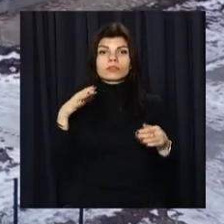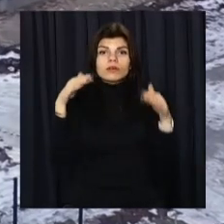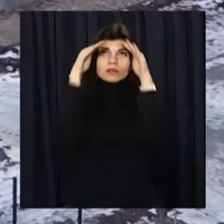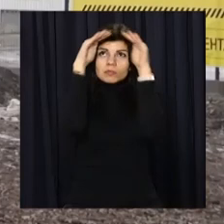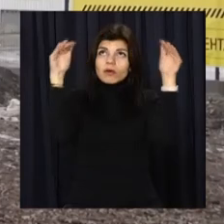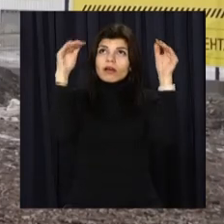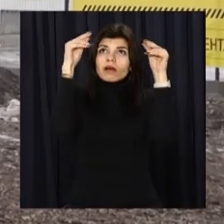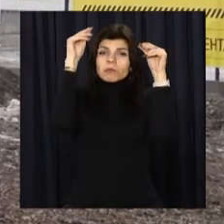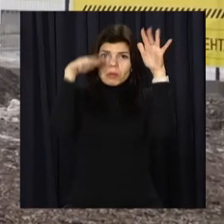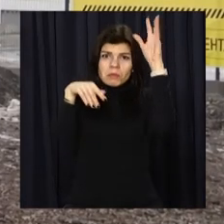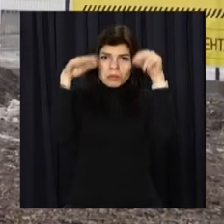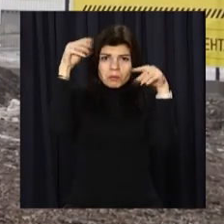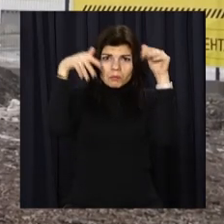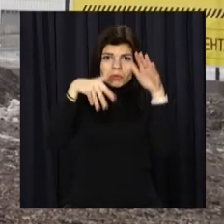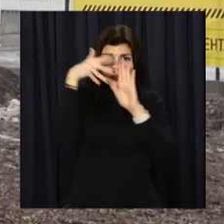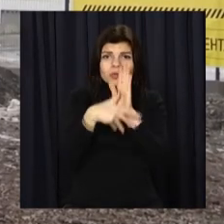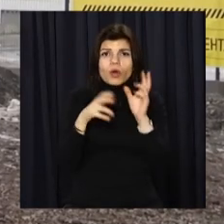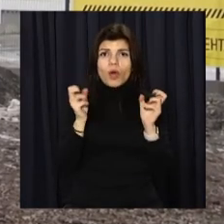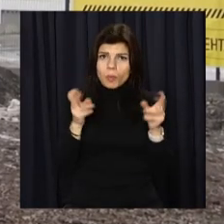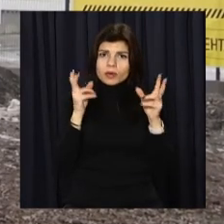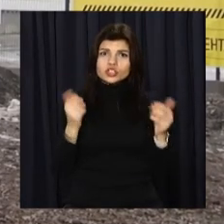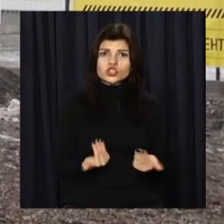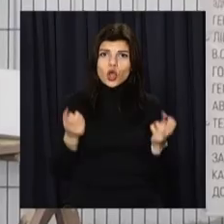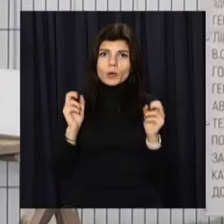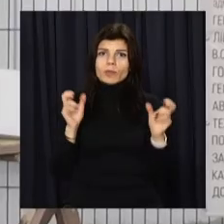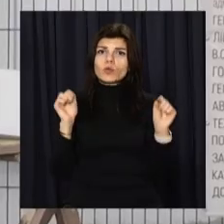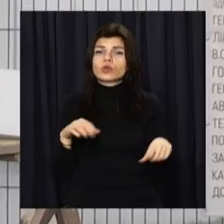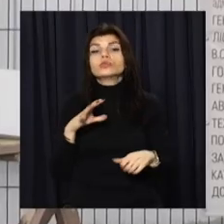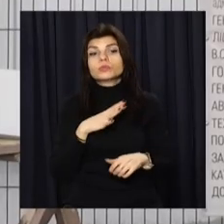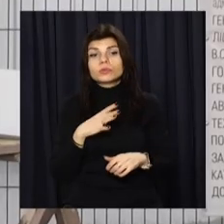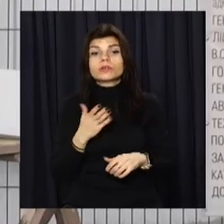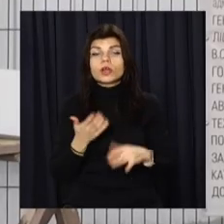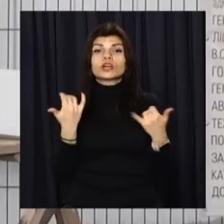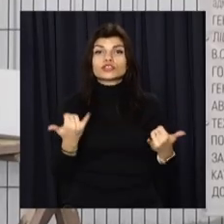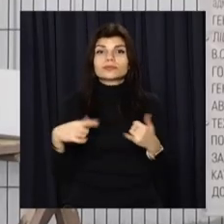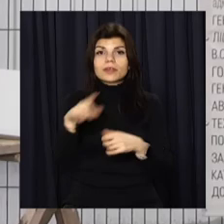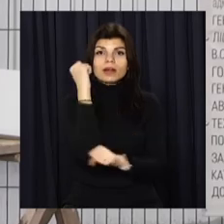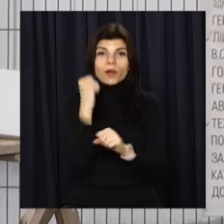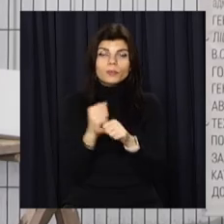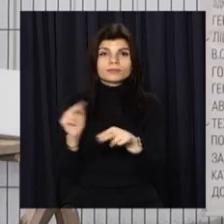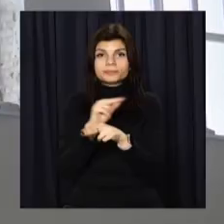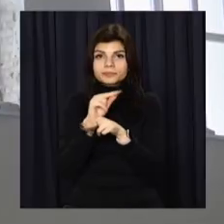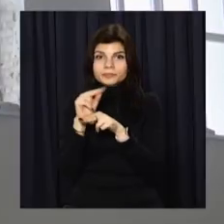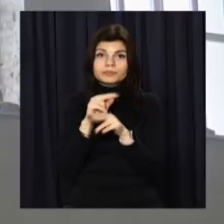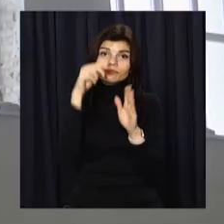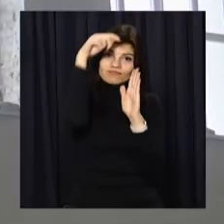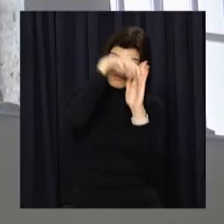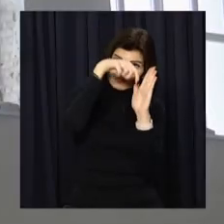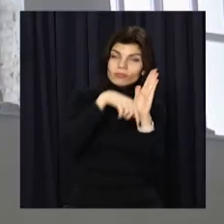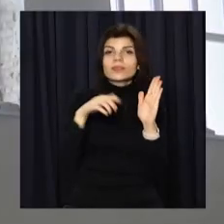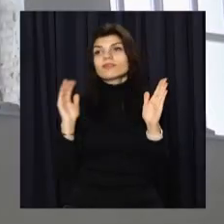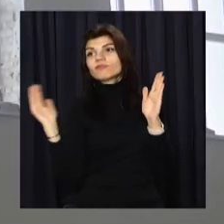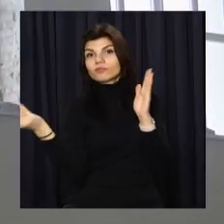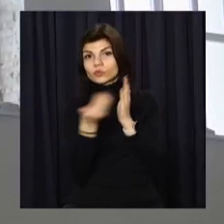трагмонебезпечним і покриття на вуличних спортивних майданчиках. Нині підрядники працюють і зовні, і всередині